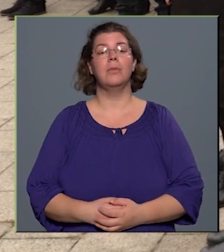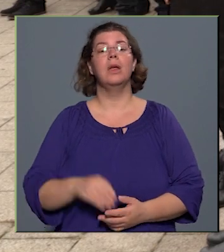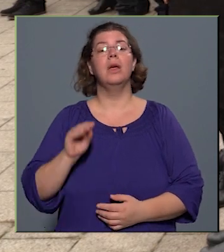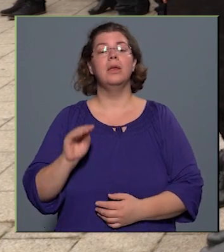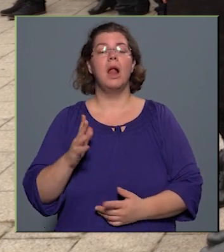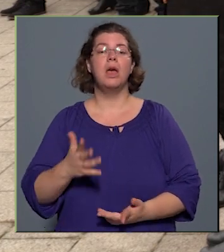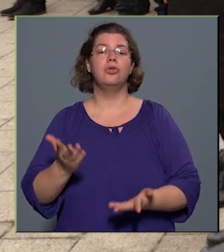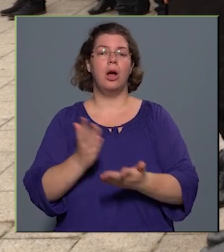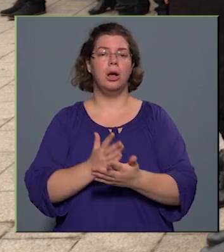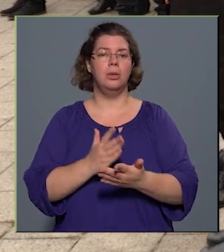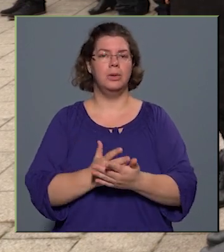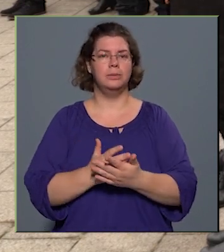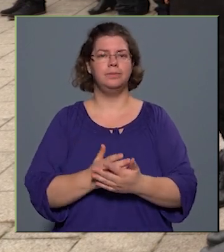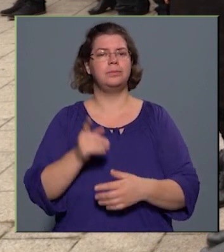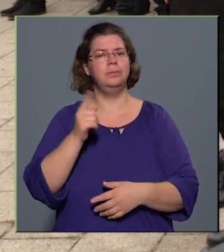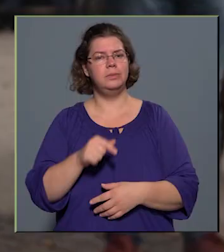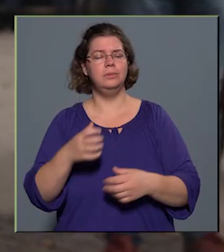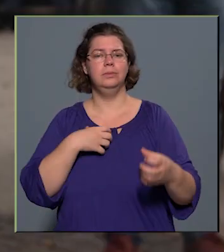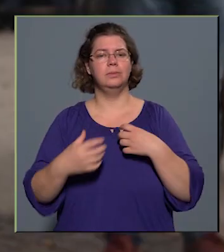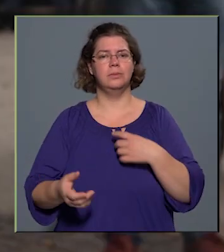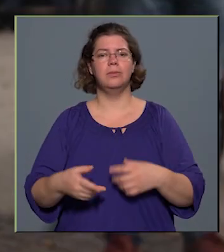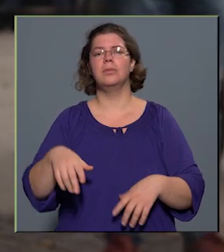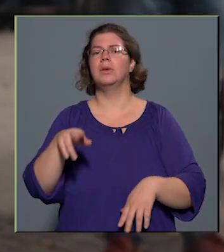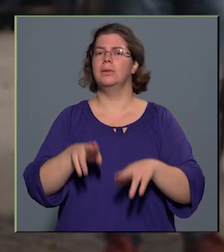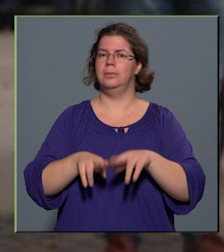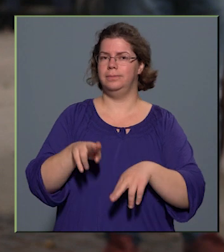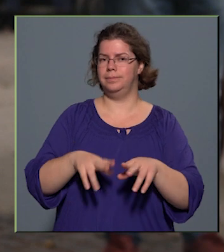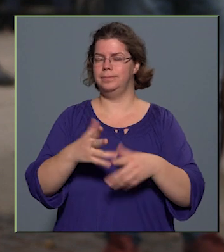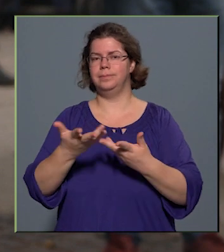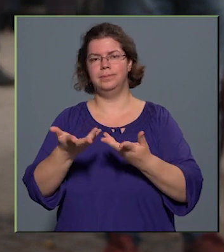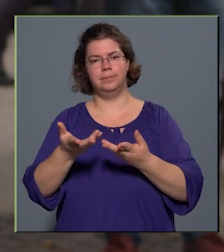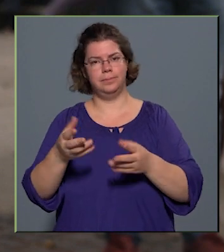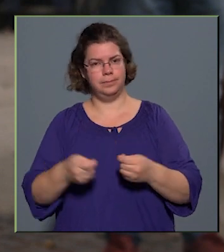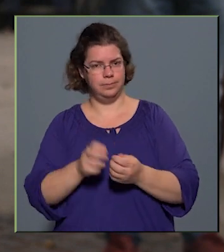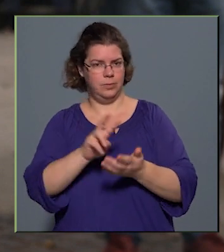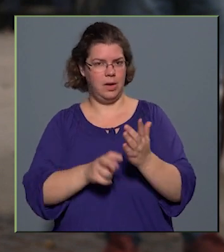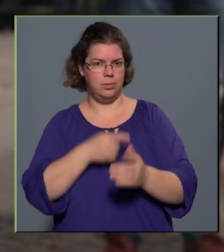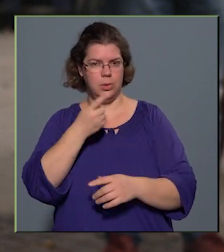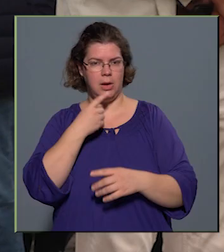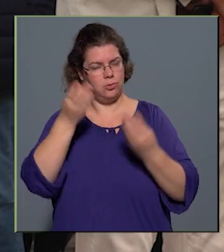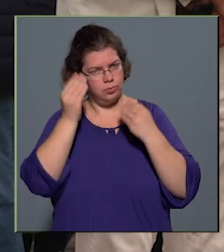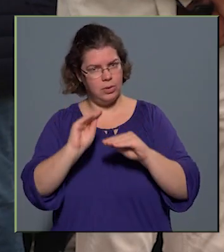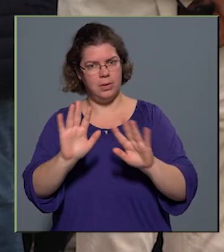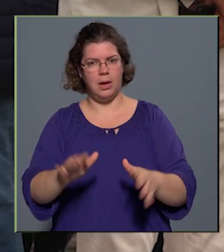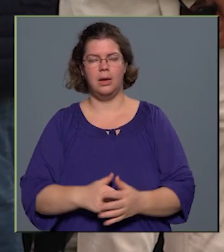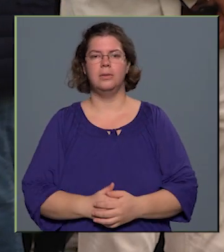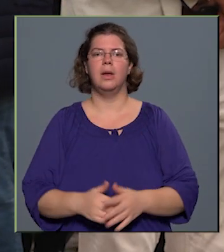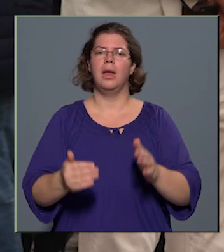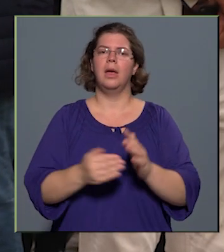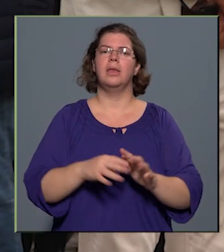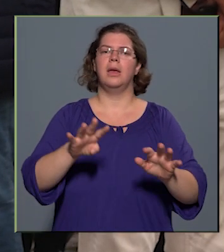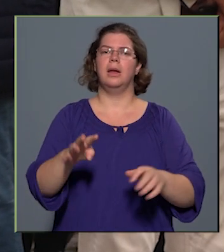alkalmon a Tájoló Színházi Nevelési Társulattagja versmondással tisztelgette a hősök előtt. 1956.